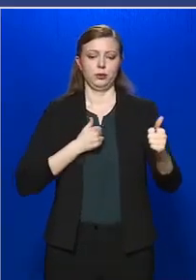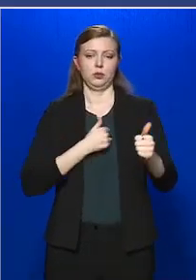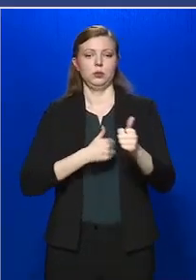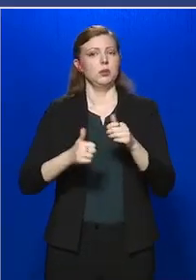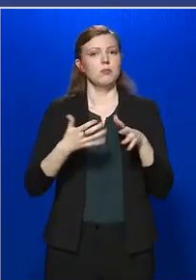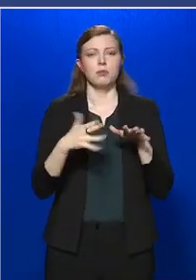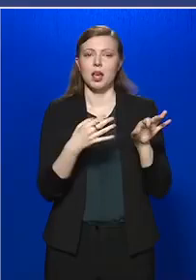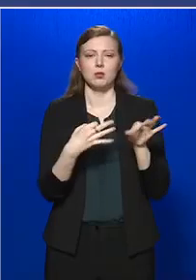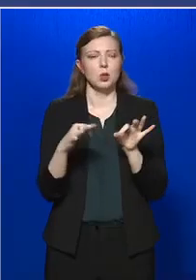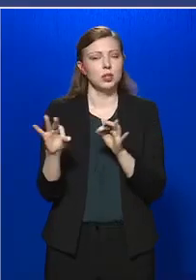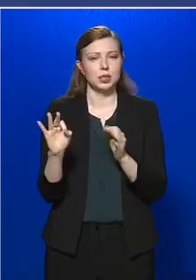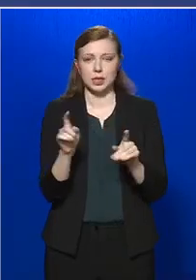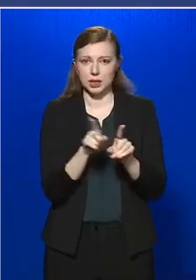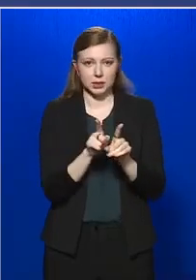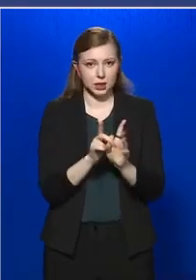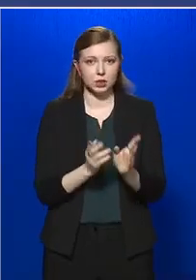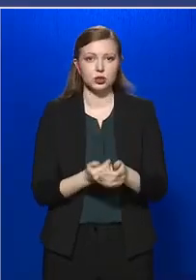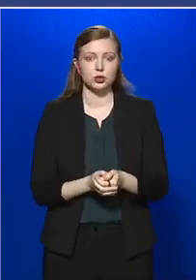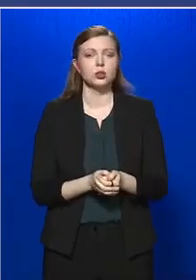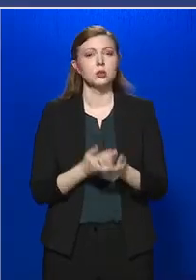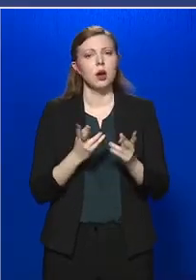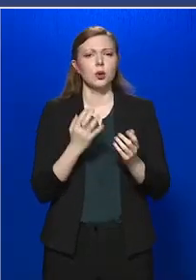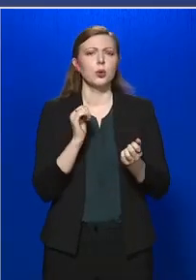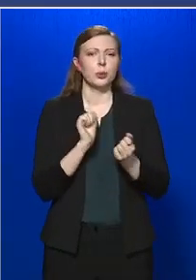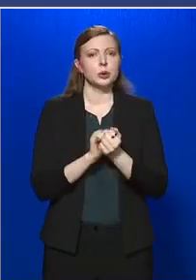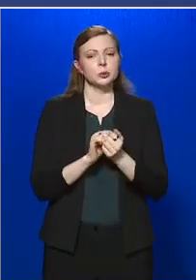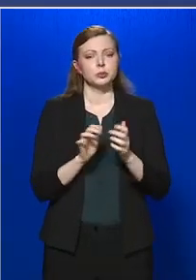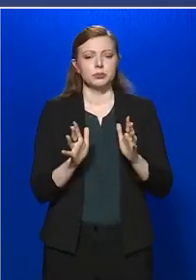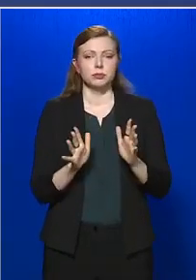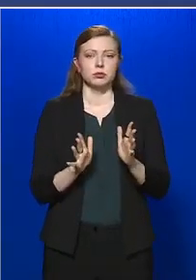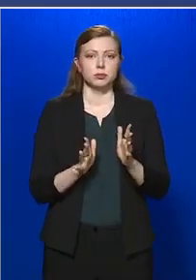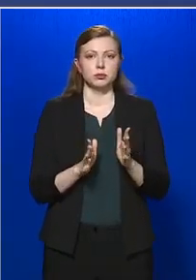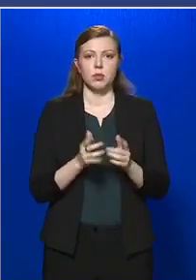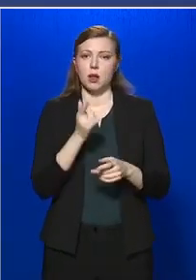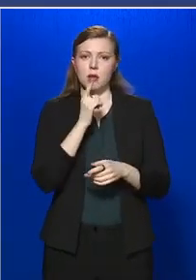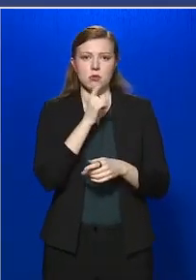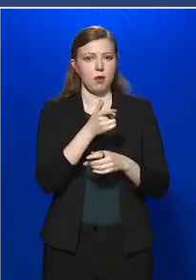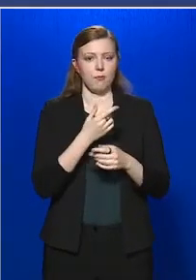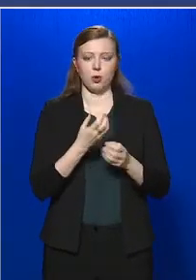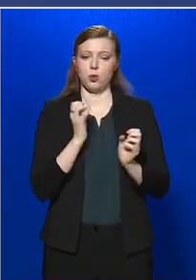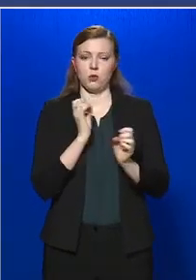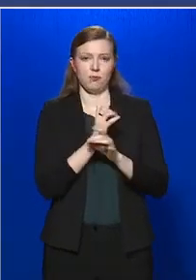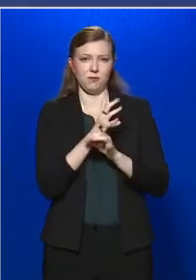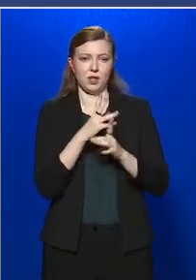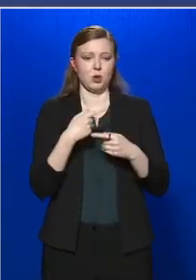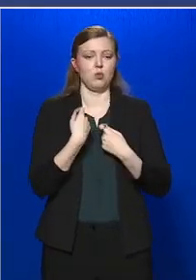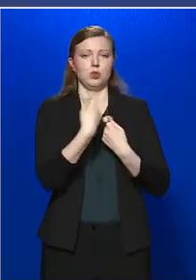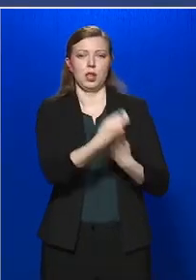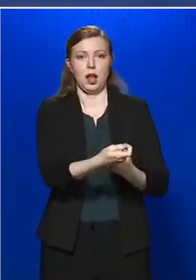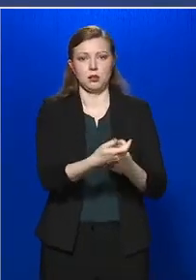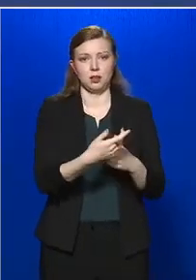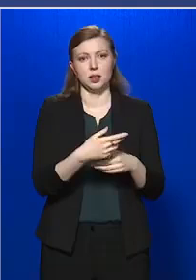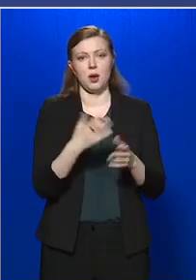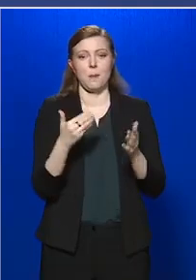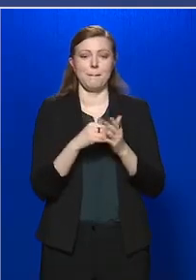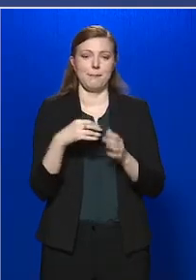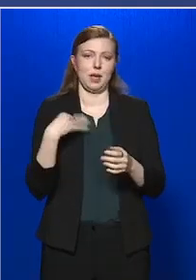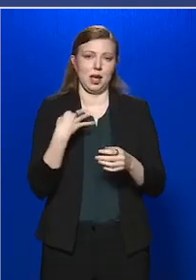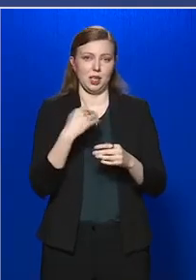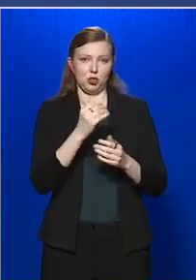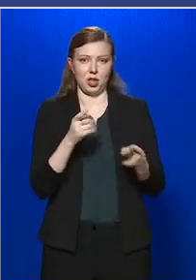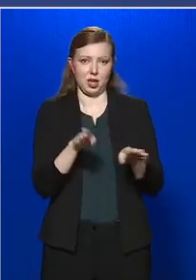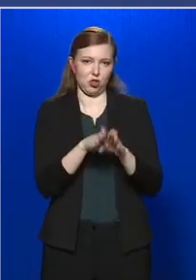ügyeinket intézünk, akkor nagy valószínűséggel nem fogjuk átadni a még egészséges